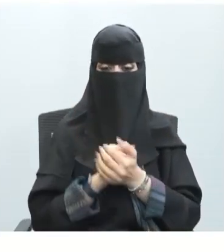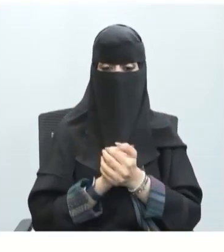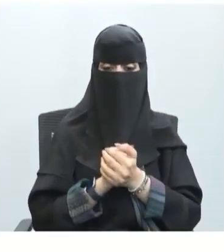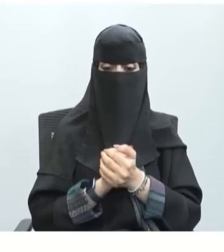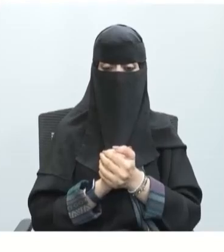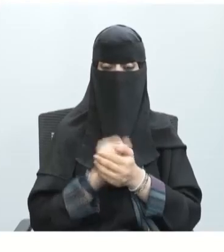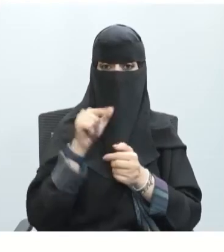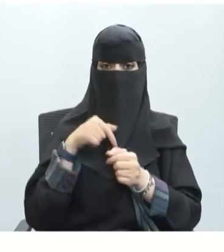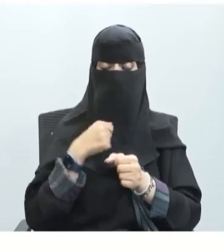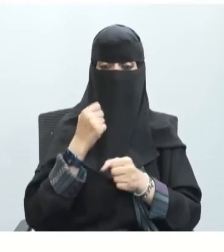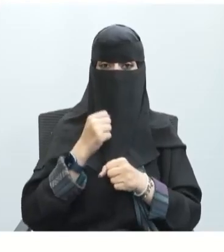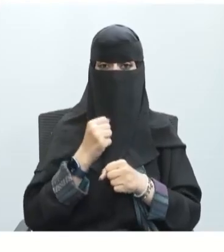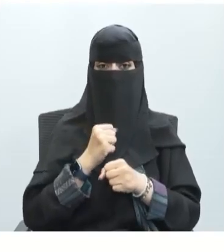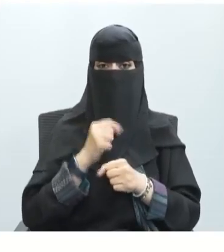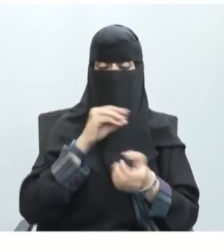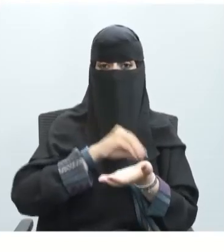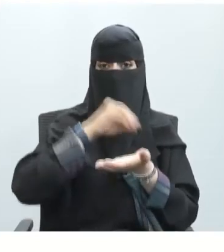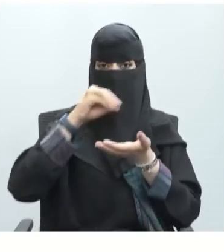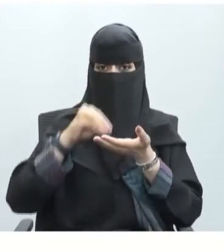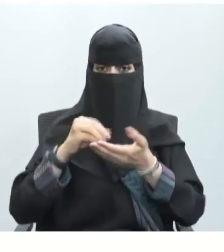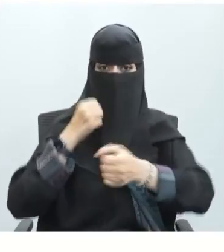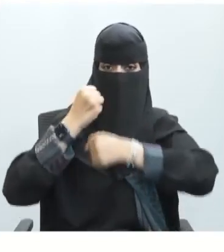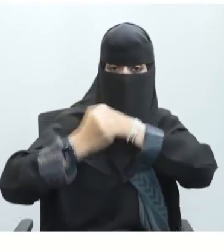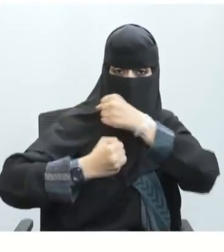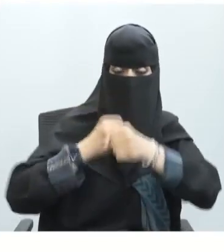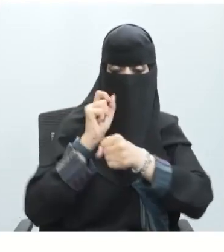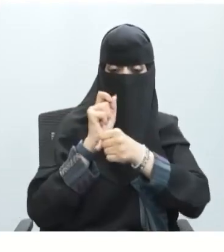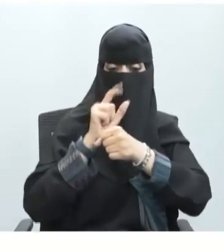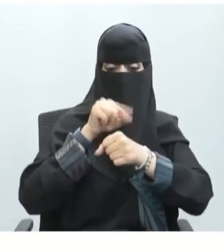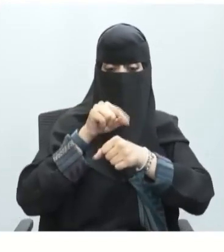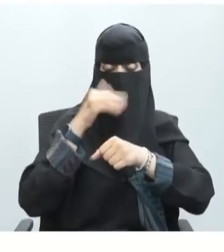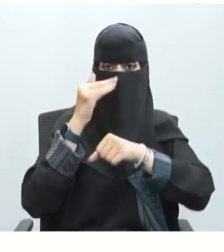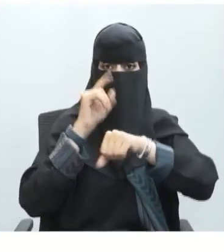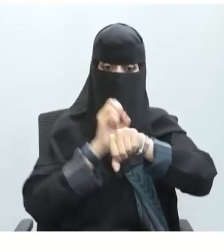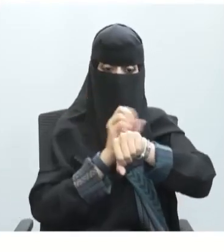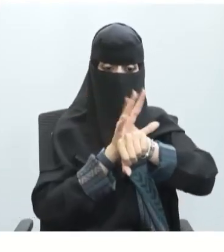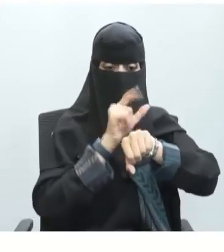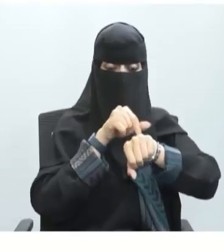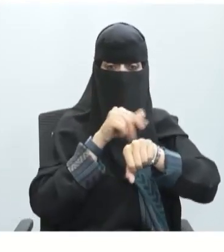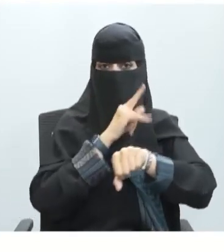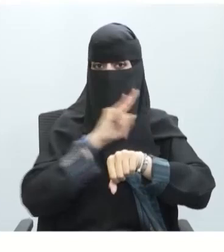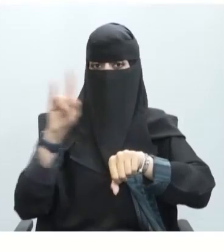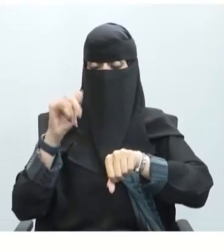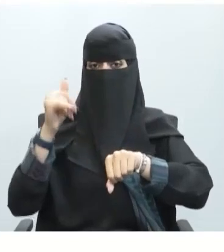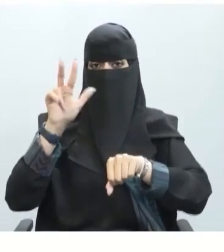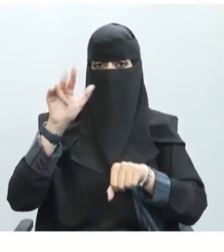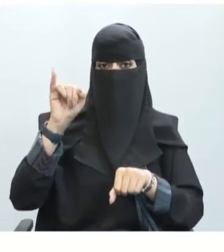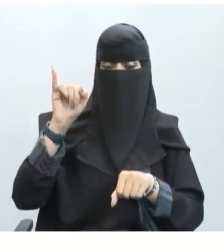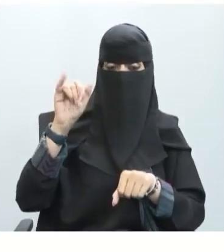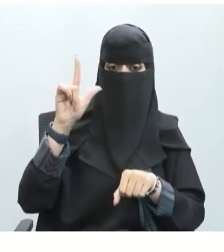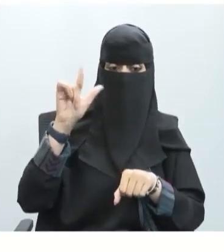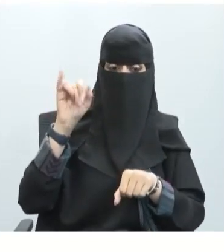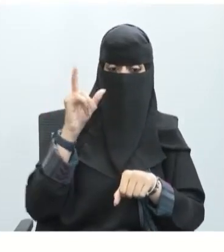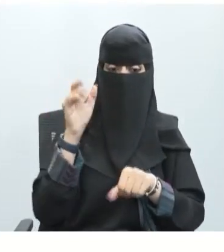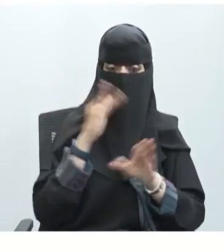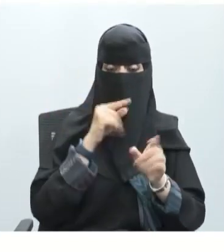إذ ينتقل جهد الفعل في الخلية العصبية غير الميلينية أبطأ مما هو عليه في الخلية العصبية